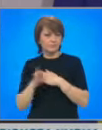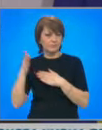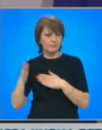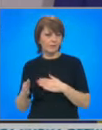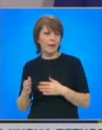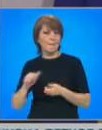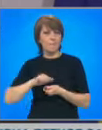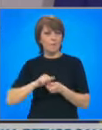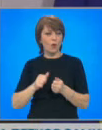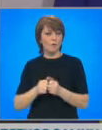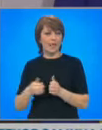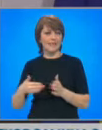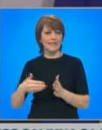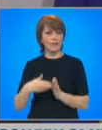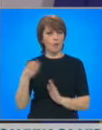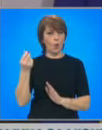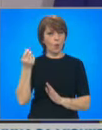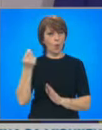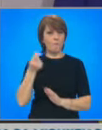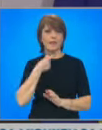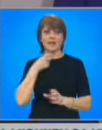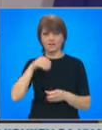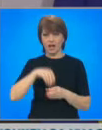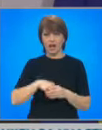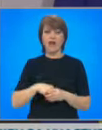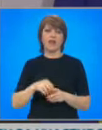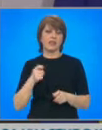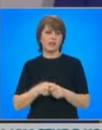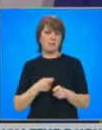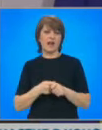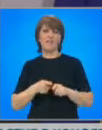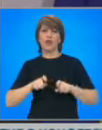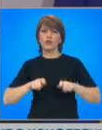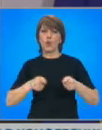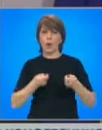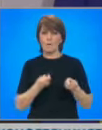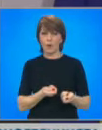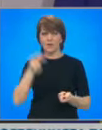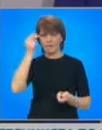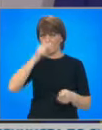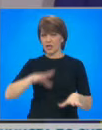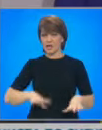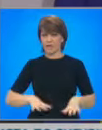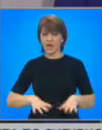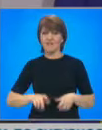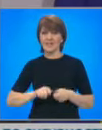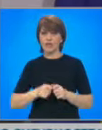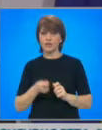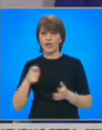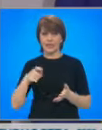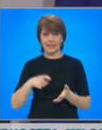срещу купян вод да си извършват репресии и тормоз над български граждани в нарушение на закона.